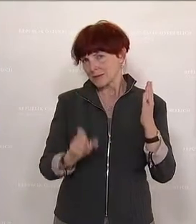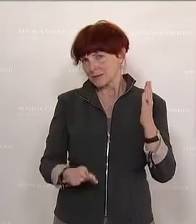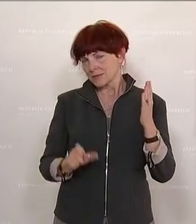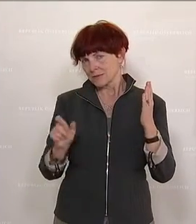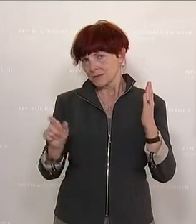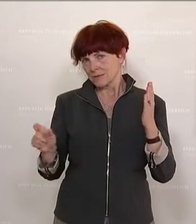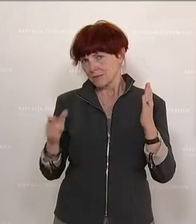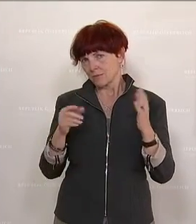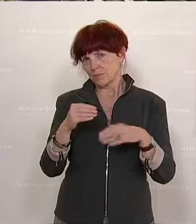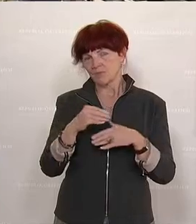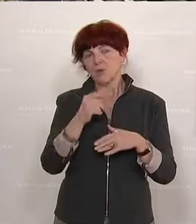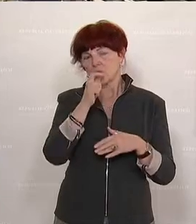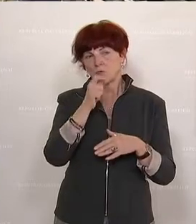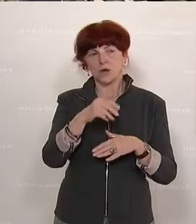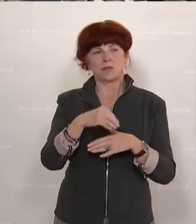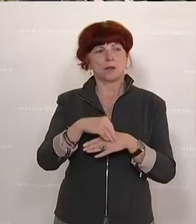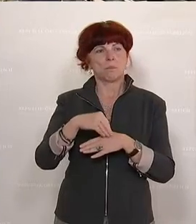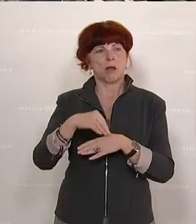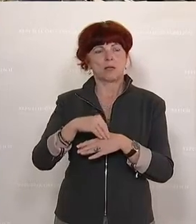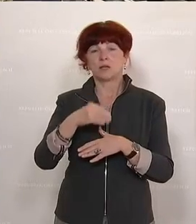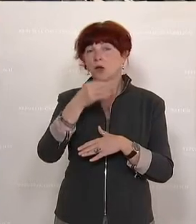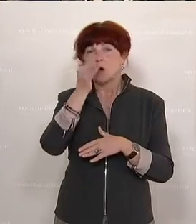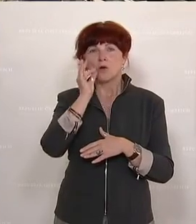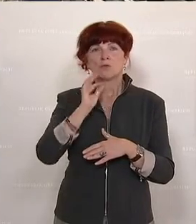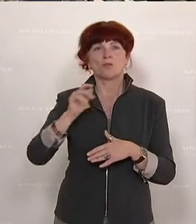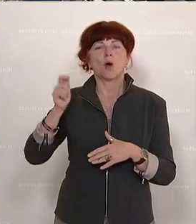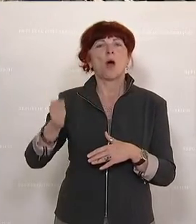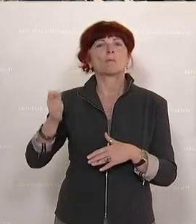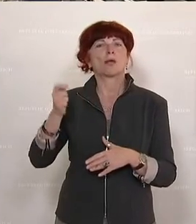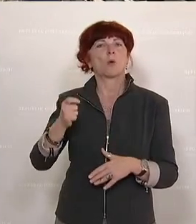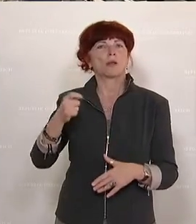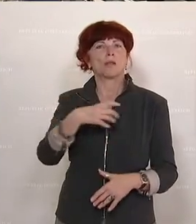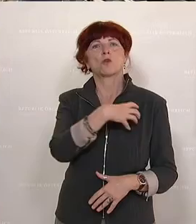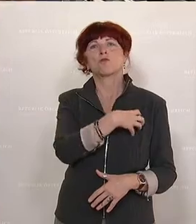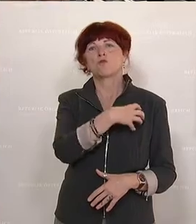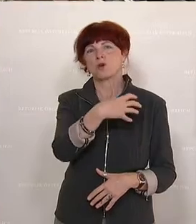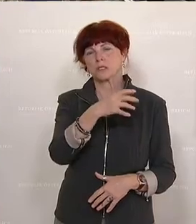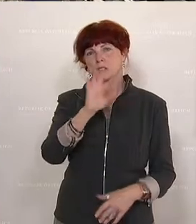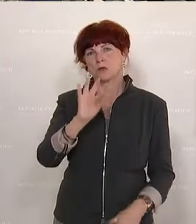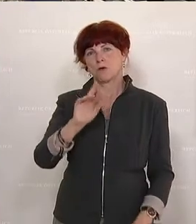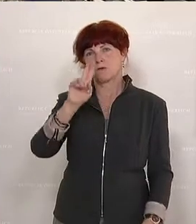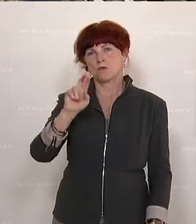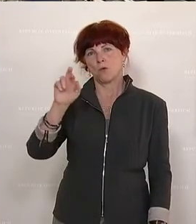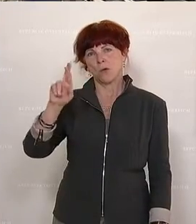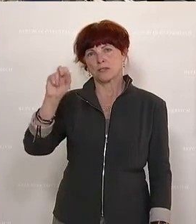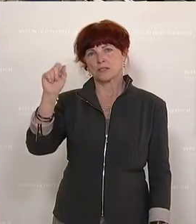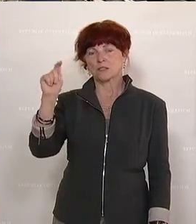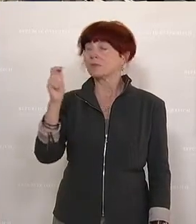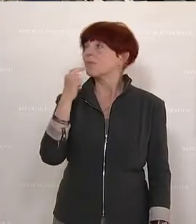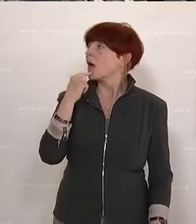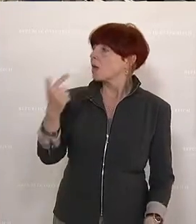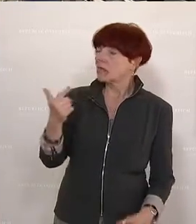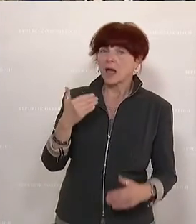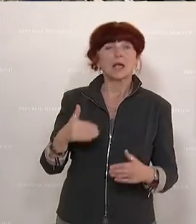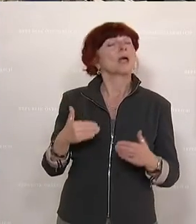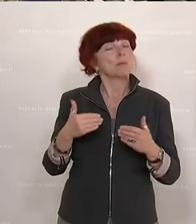So Wort gemeint ist die Frau Abgeordnete Fürst. Bitte sehr. Susanne Fürst von der FPÖ ist jetzt die nächste Rednerin.